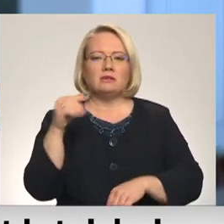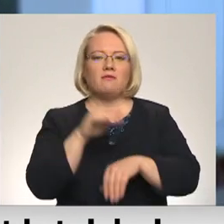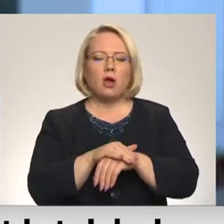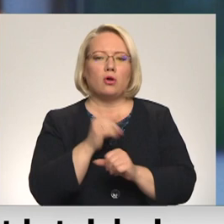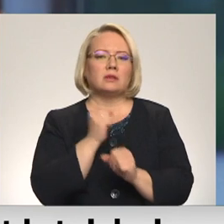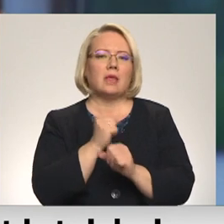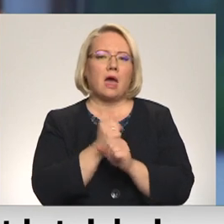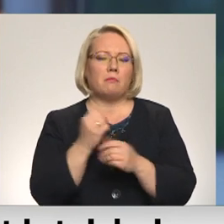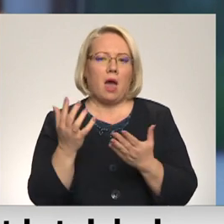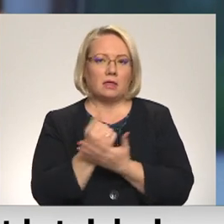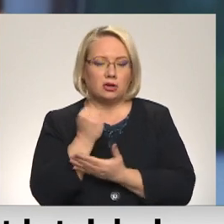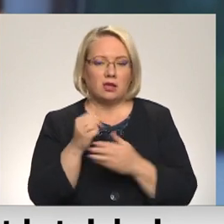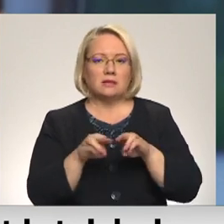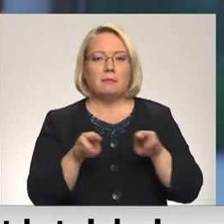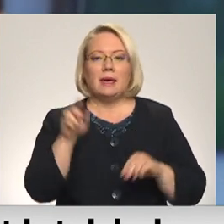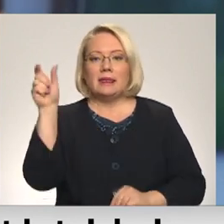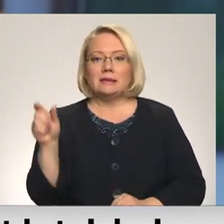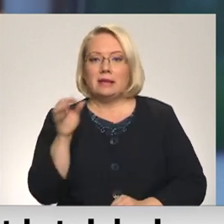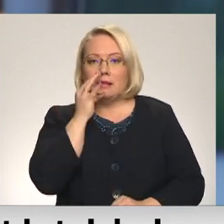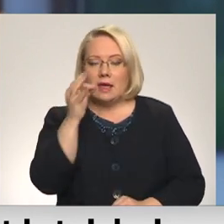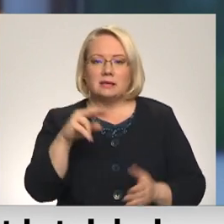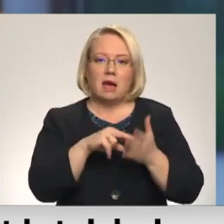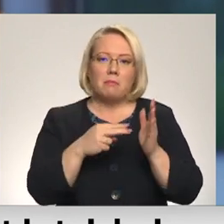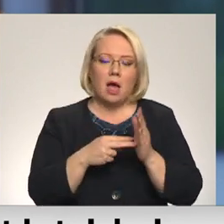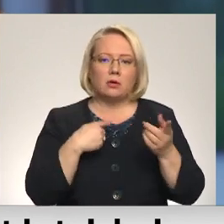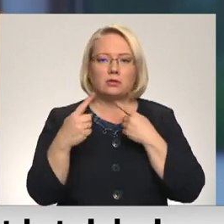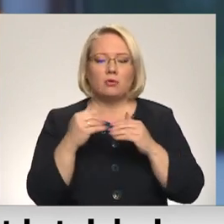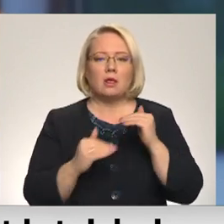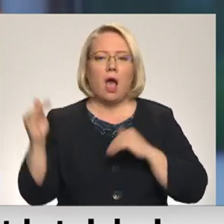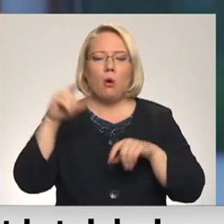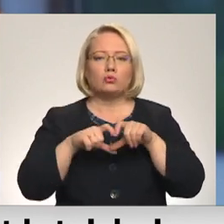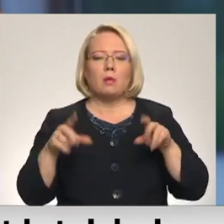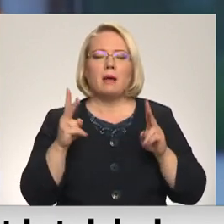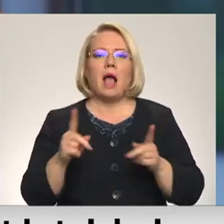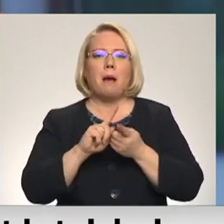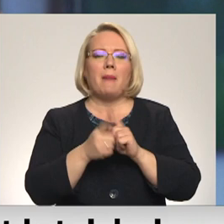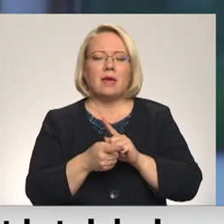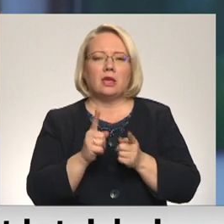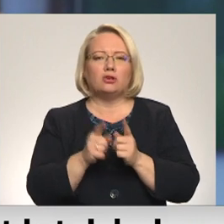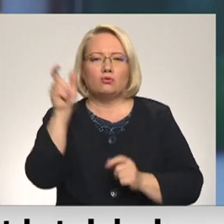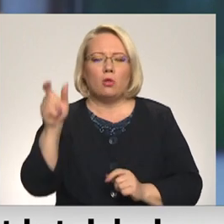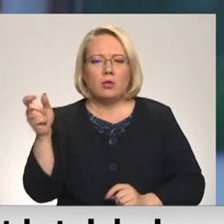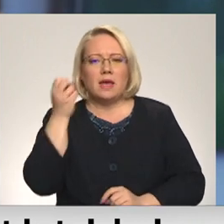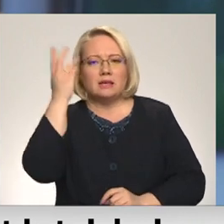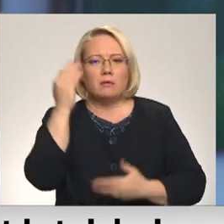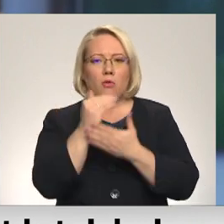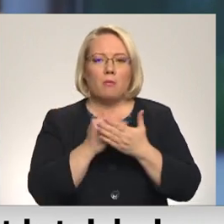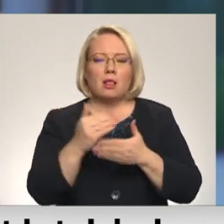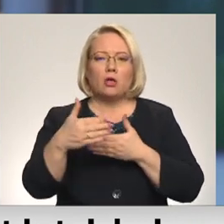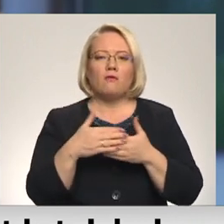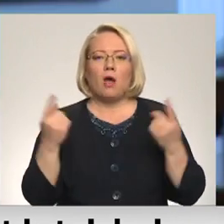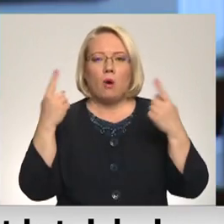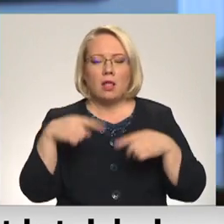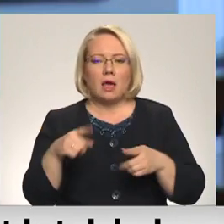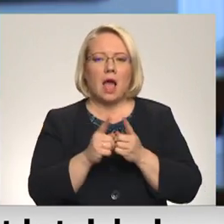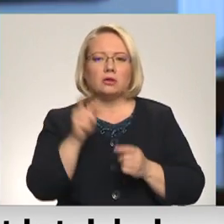atrašanā. Ministra teica, ka plānots runāt ar augstskolām par to, kā mainīt šī brīža skolotāju izglītības programmas, lai tuvāko gadu laikā pedagogi